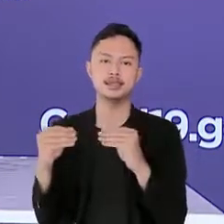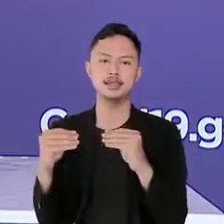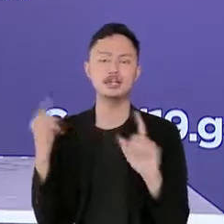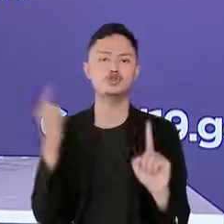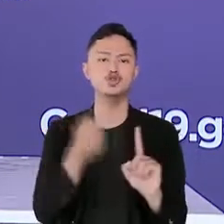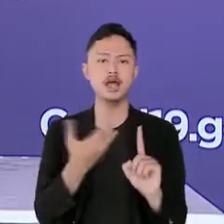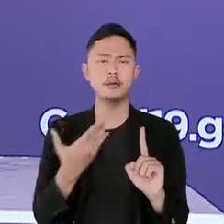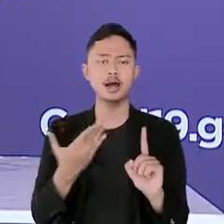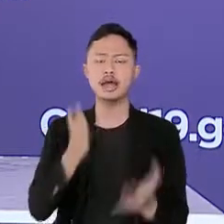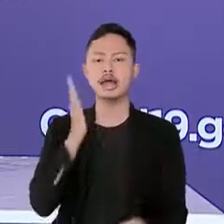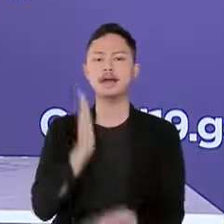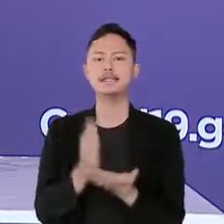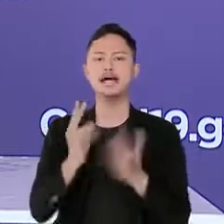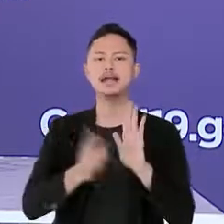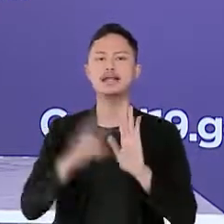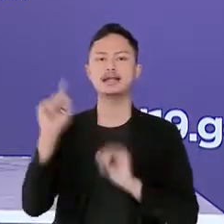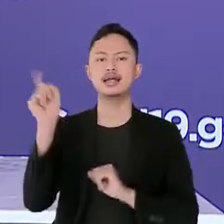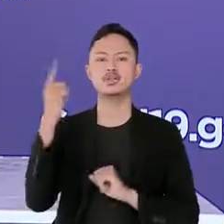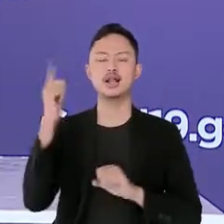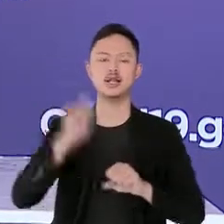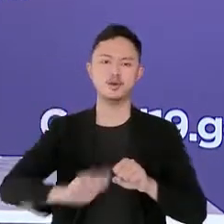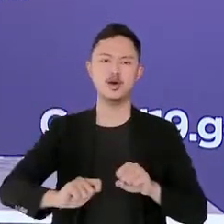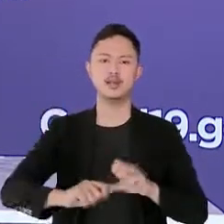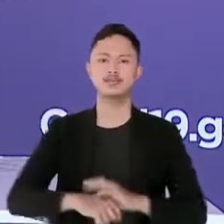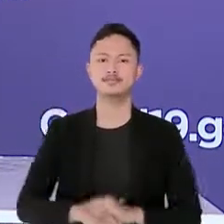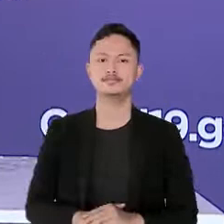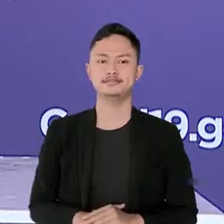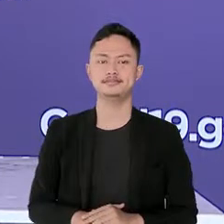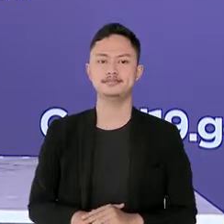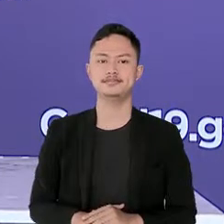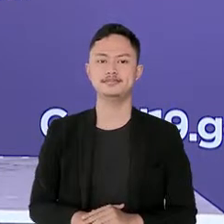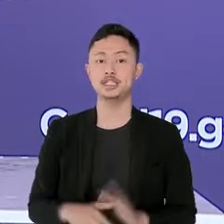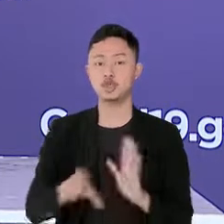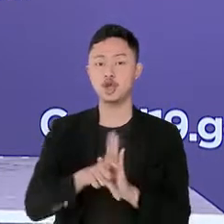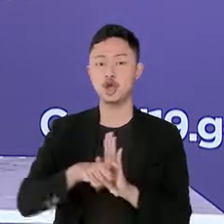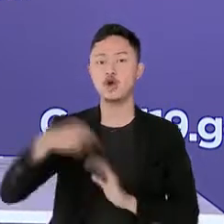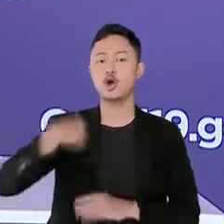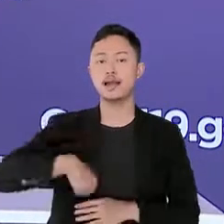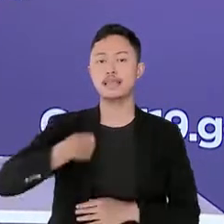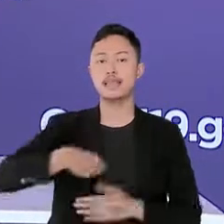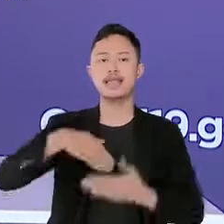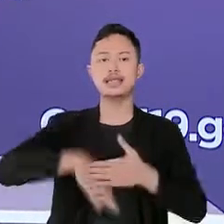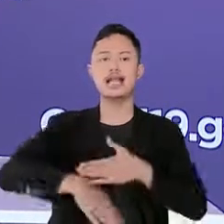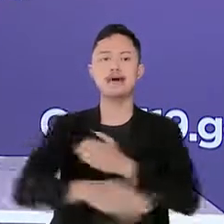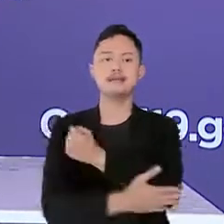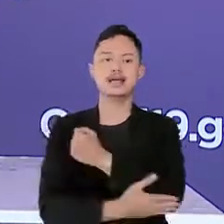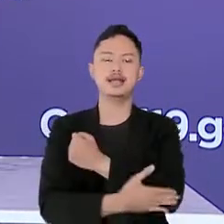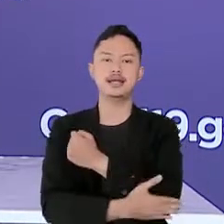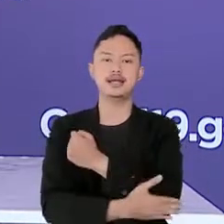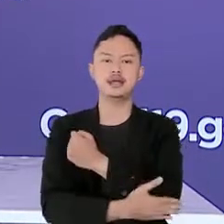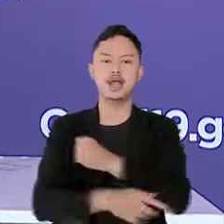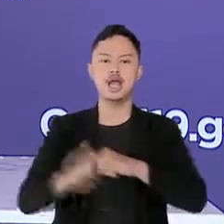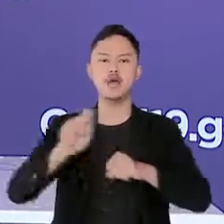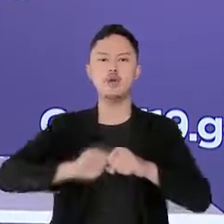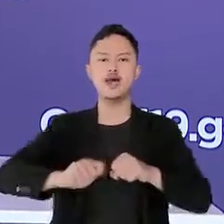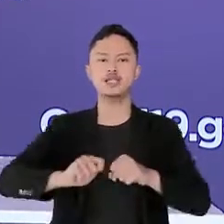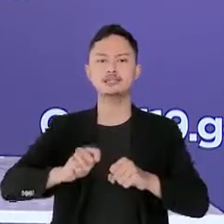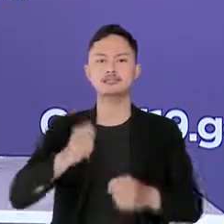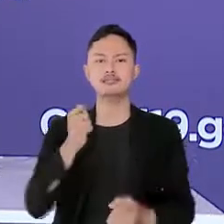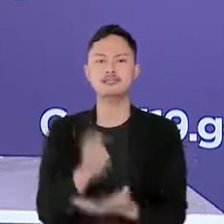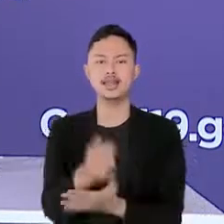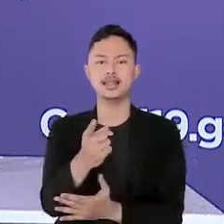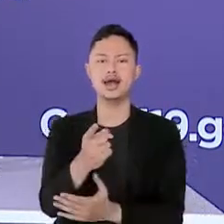nasional sebagai tindak lanjut Kementerian Dalam Negeri telah mengeluarkan instruksi Menteri Dalam Negeri nomor